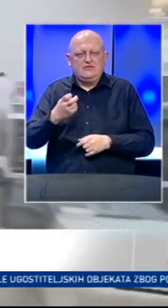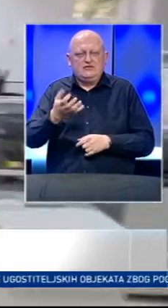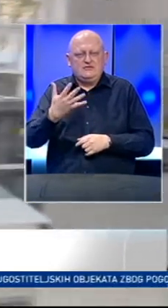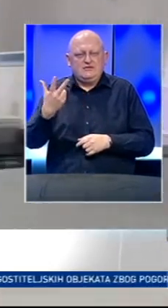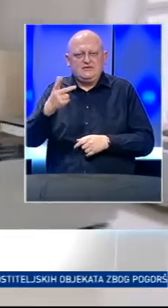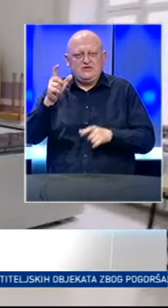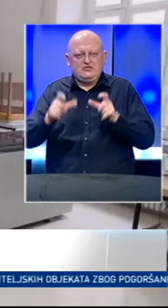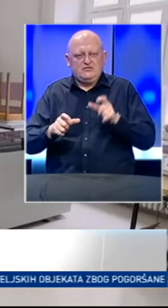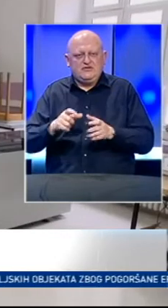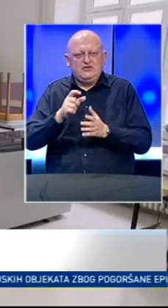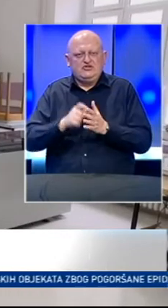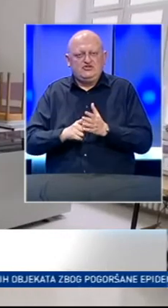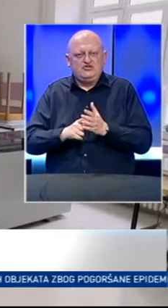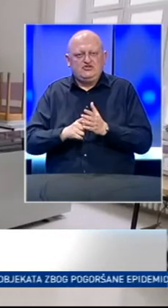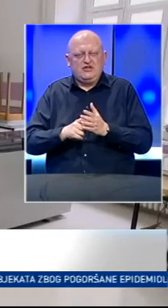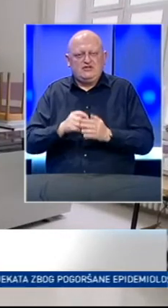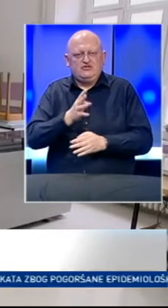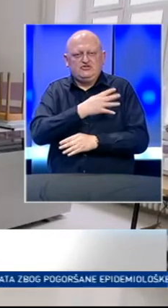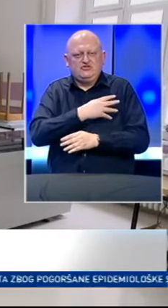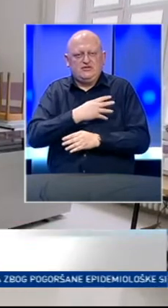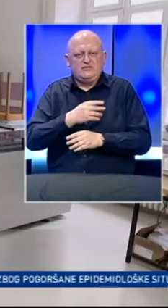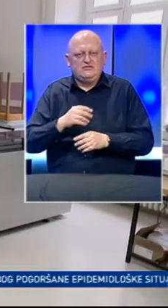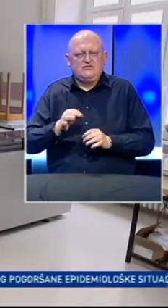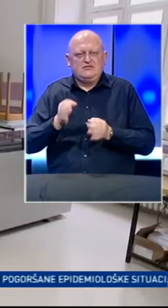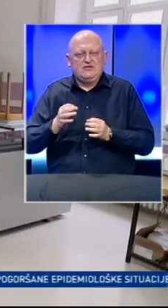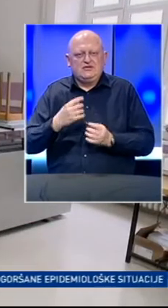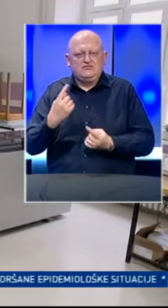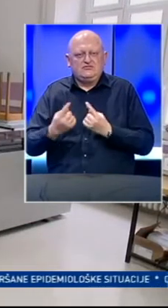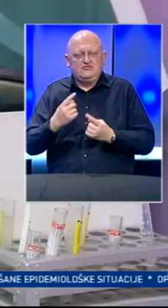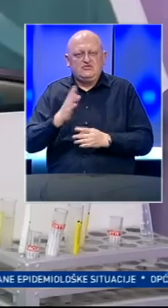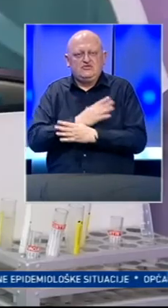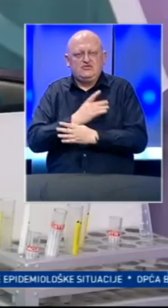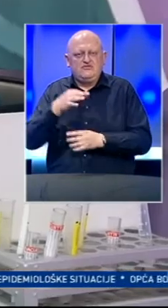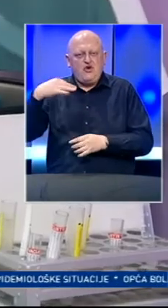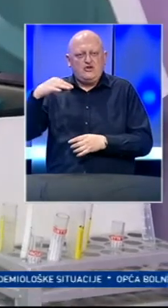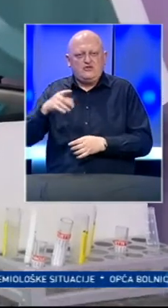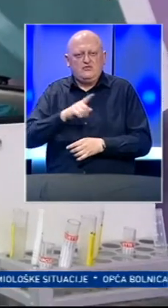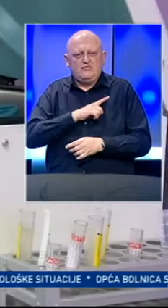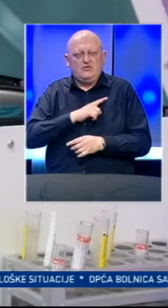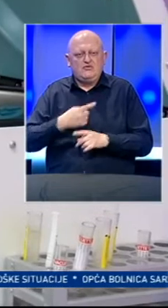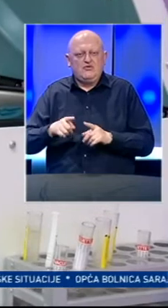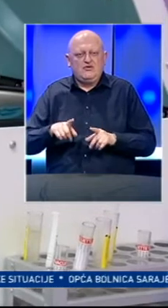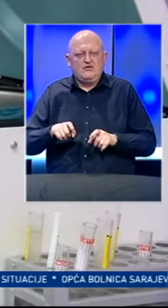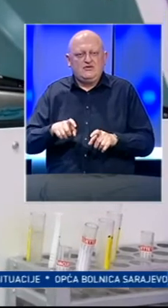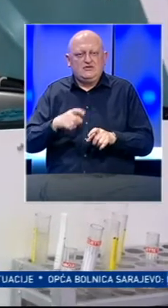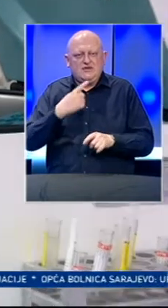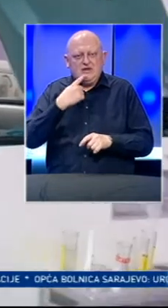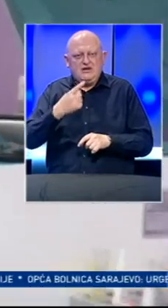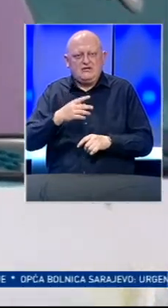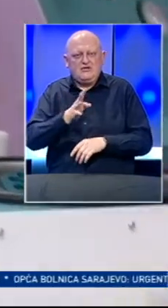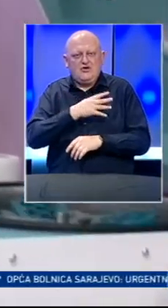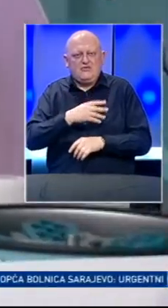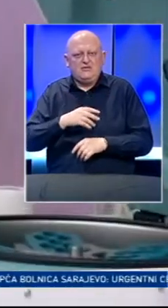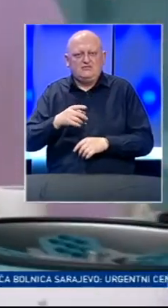253 osobe. Član stožera za izvanredne situacije u zvorniku preminuo je od COVID-19, rekao je